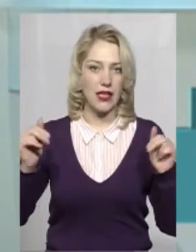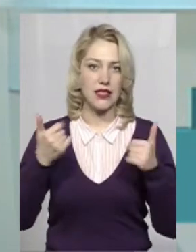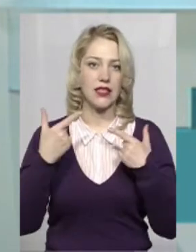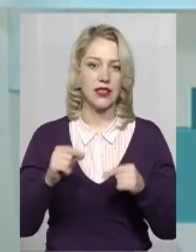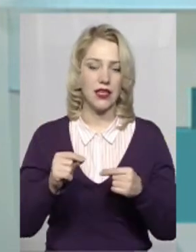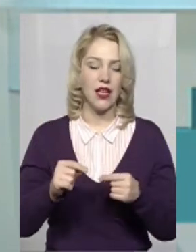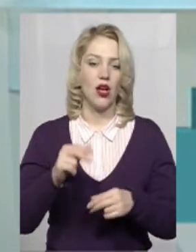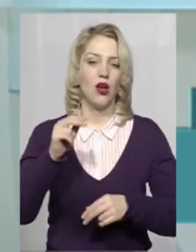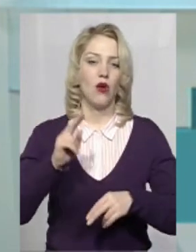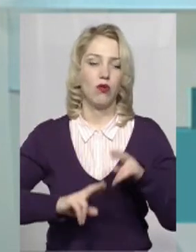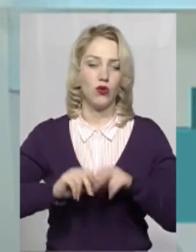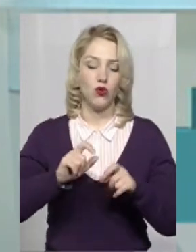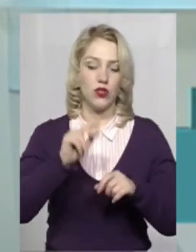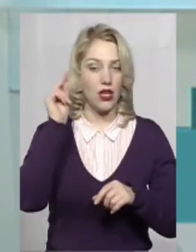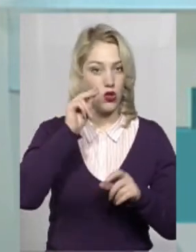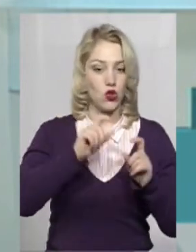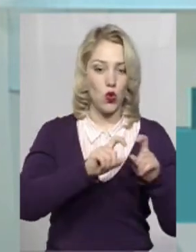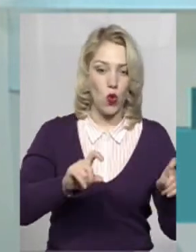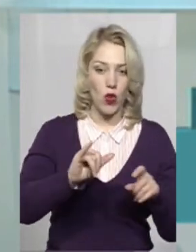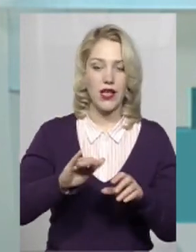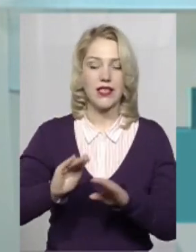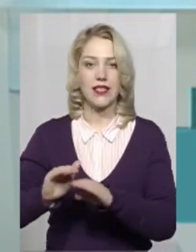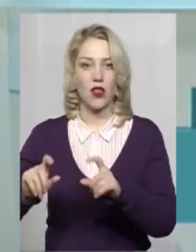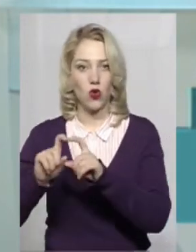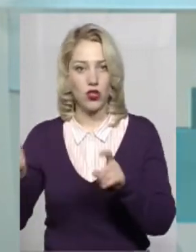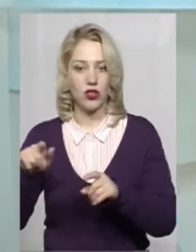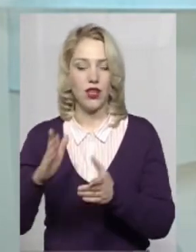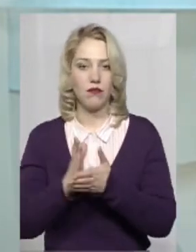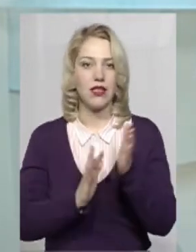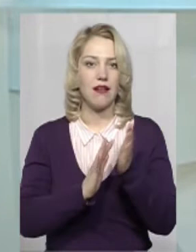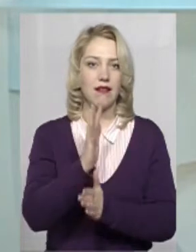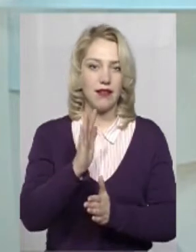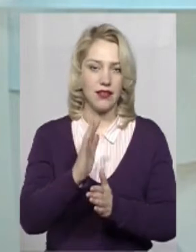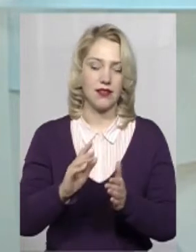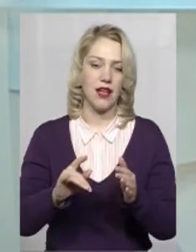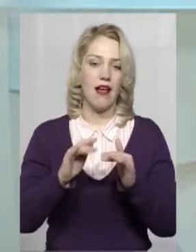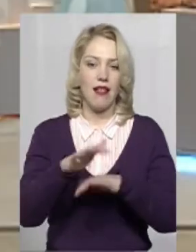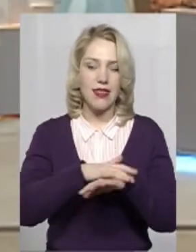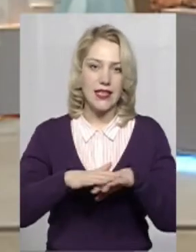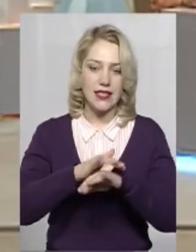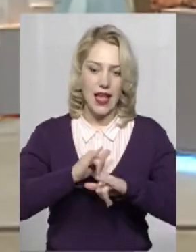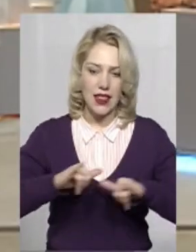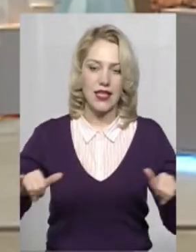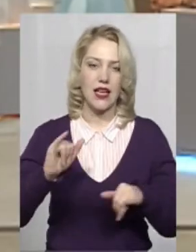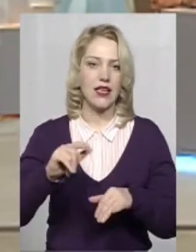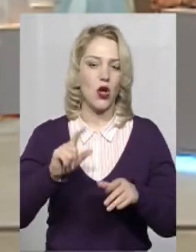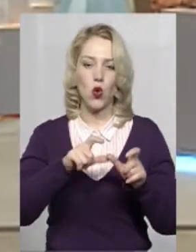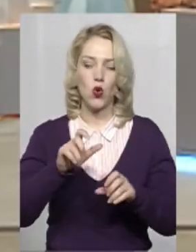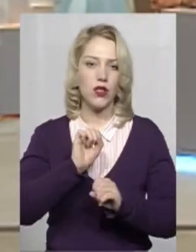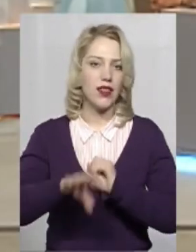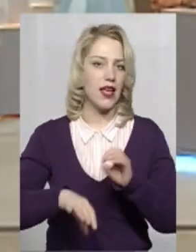будуються школи-садочки, там є ріст населення. Люди не покидають такі міста. Наприклад, місто Хмельницький,